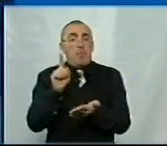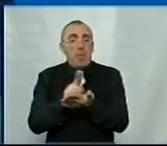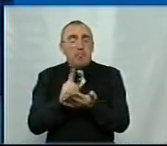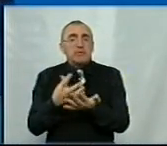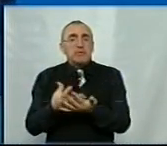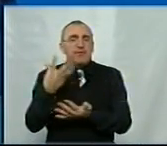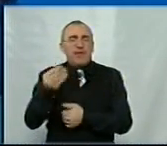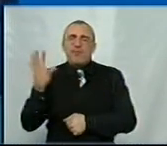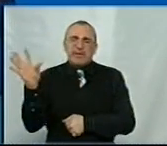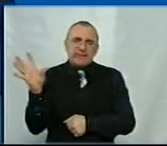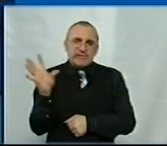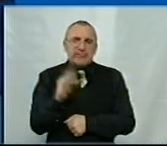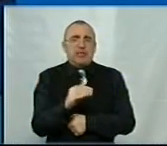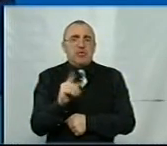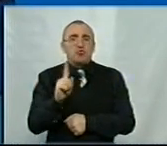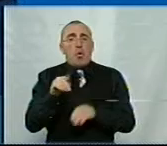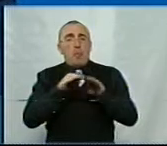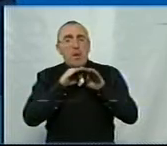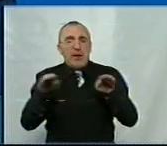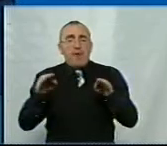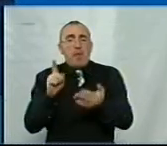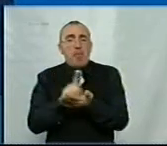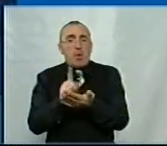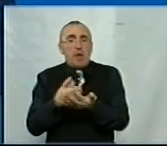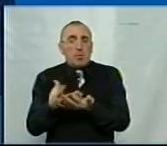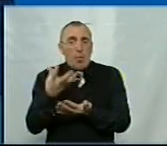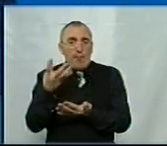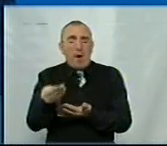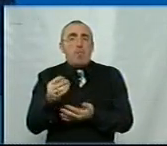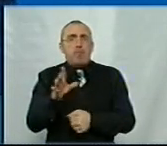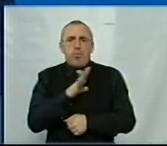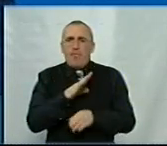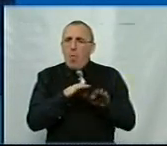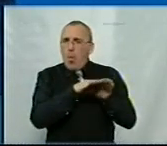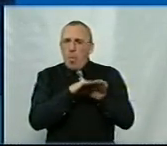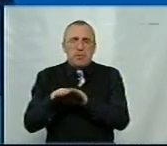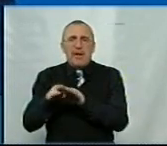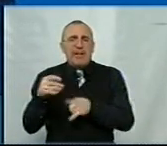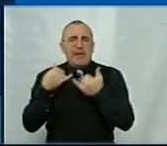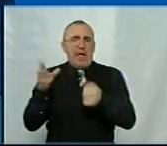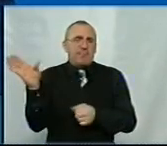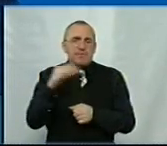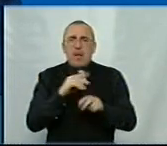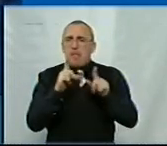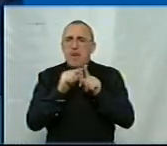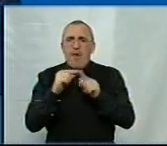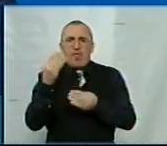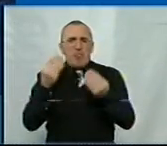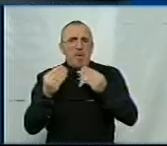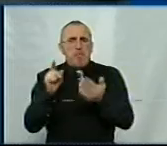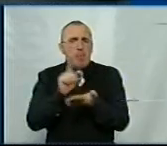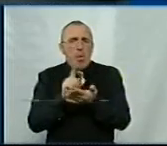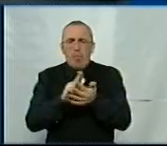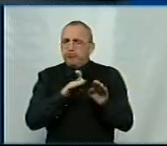сплачували всі, і щоб рівень оподаткування був однаковим для всіх. Правила гри на податковому полі